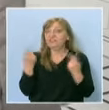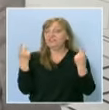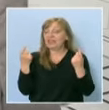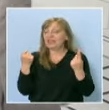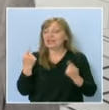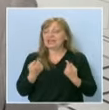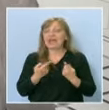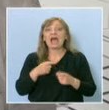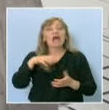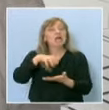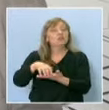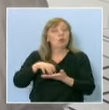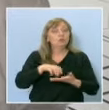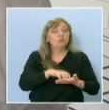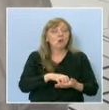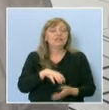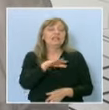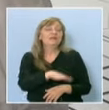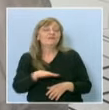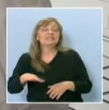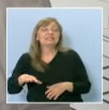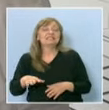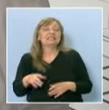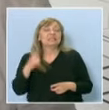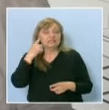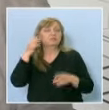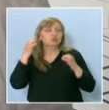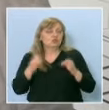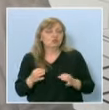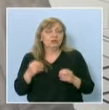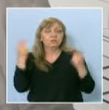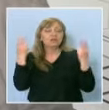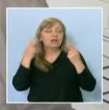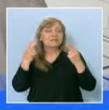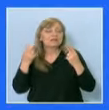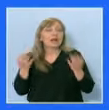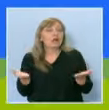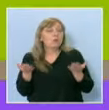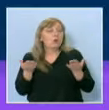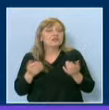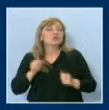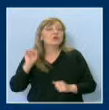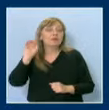на отбори, децата съм сигурен, че разбраха много повече и им беше много по-интересно.